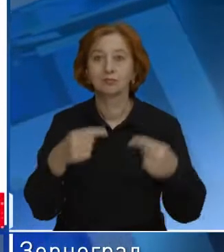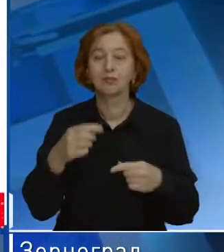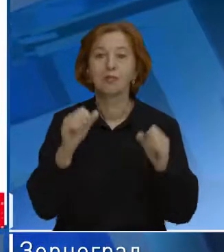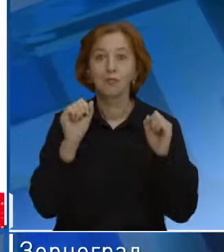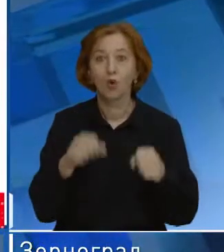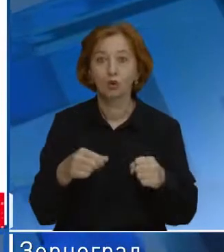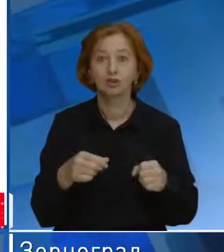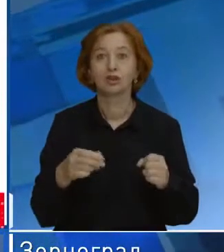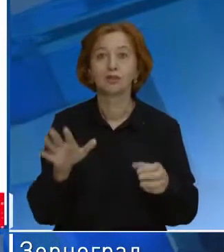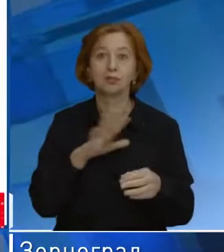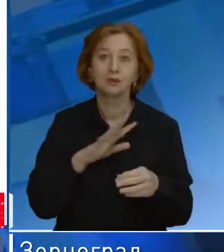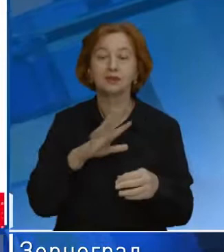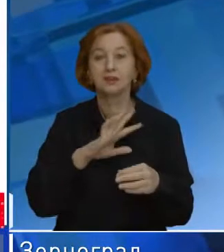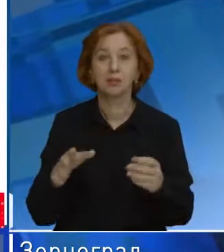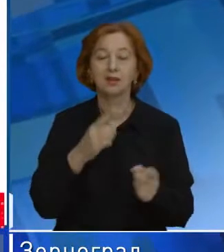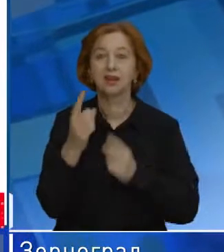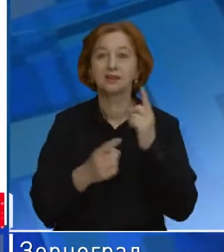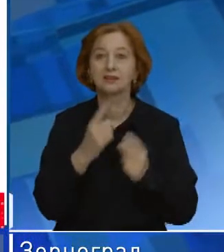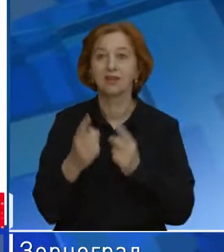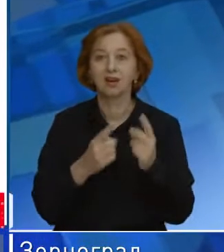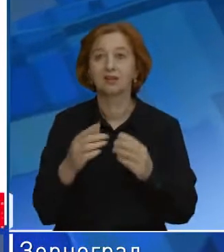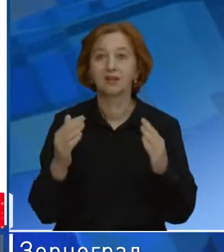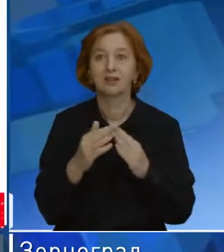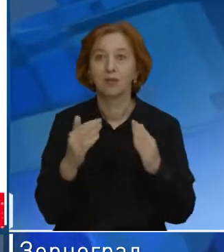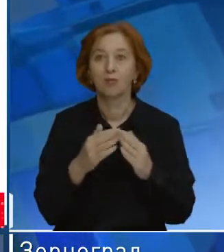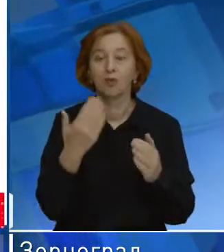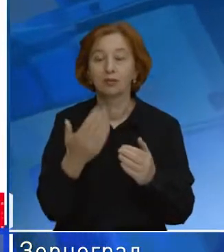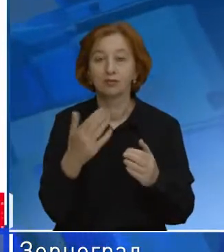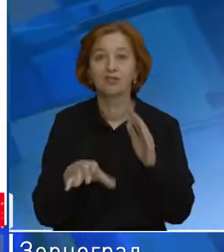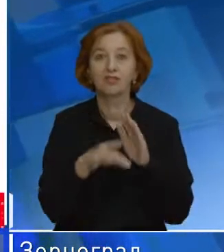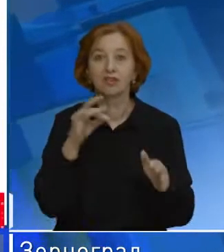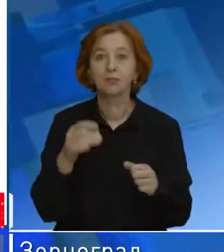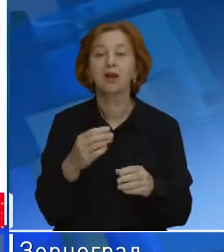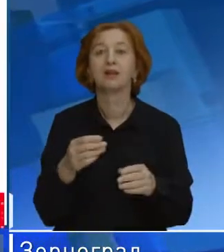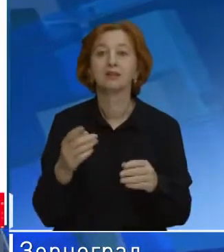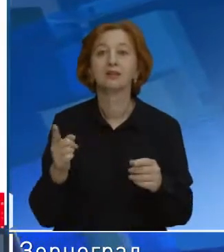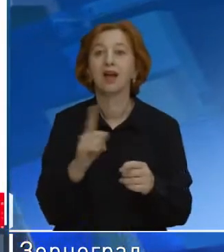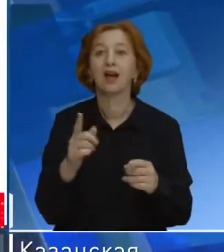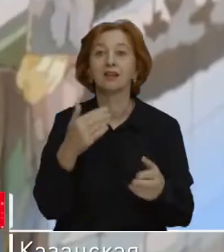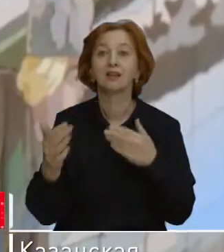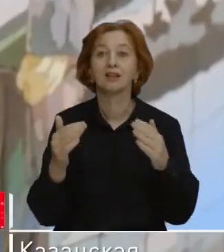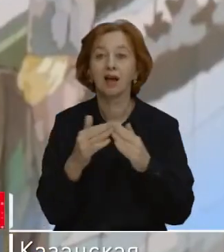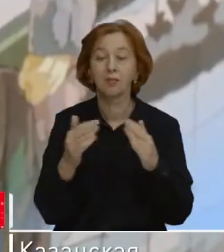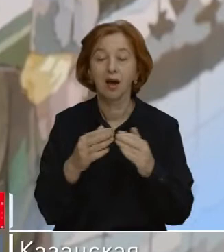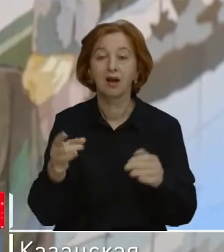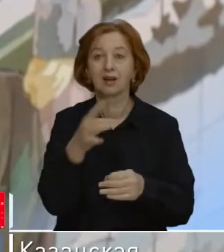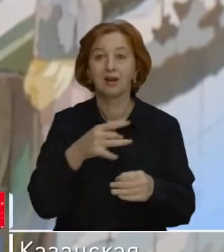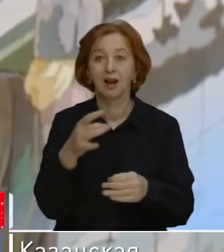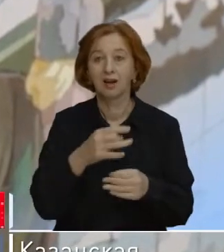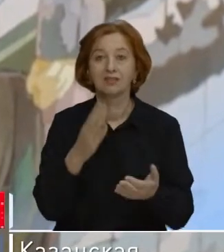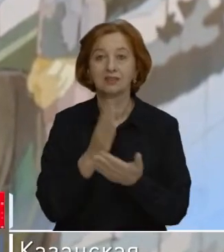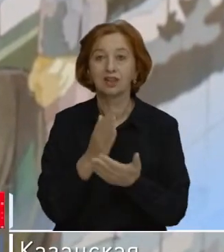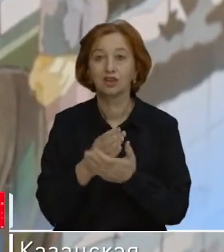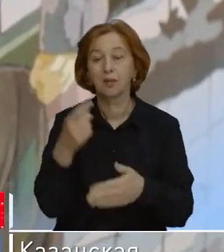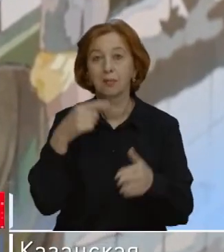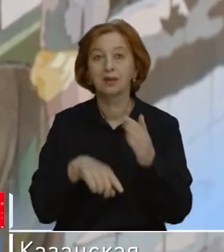провести ремонт или реставрацию мозаичных панно для их сохранения как объектов культурного наследия регионального значения или разместить в